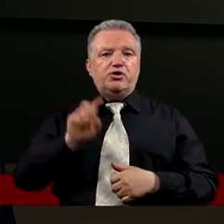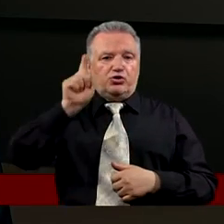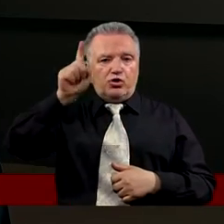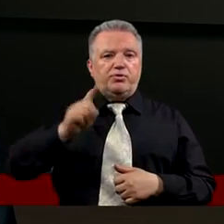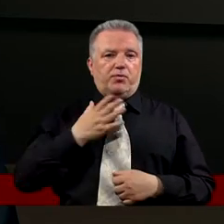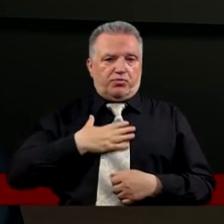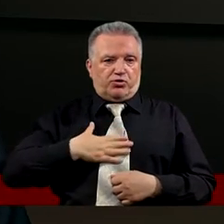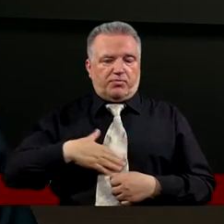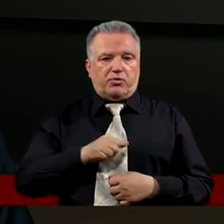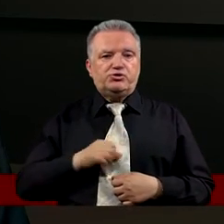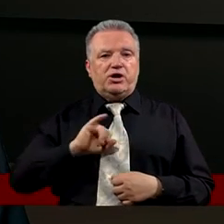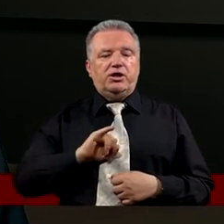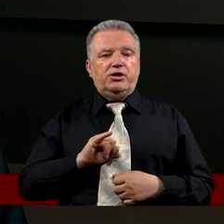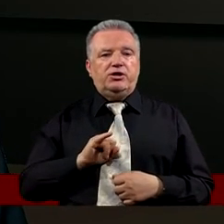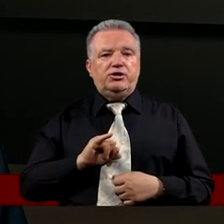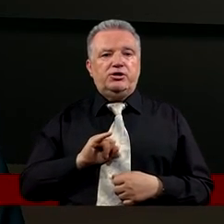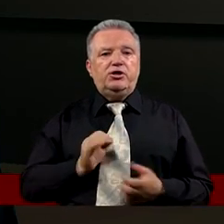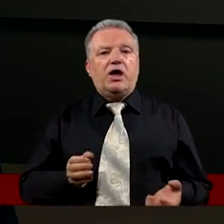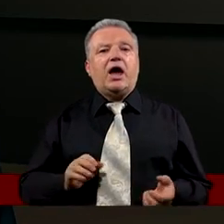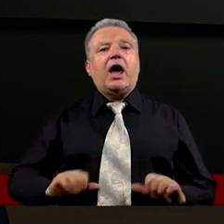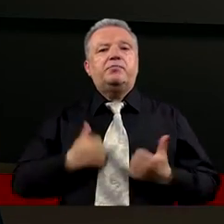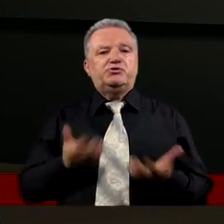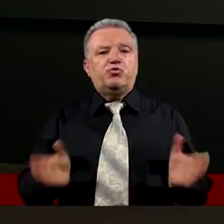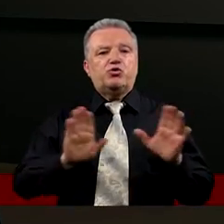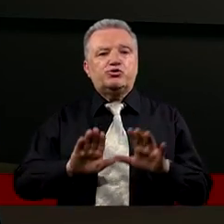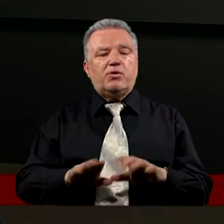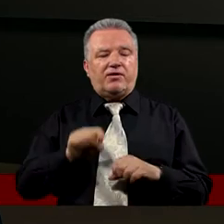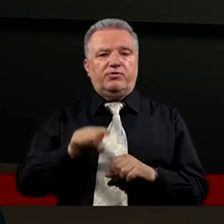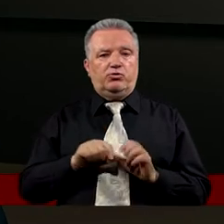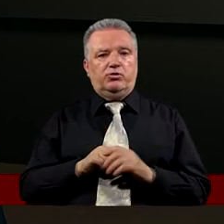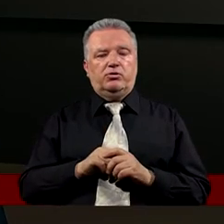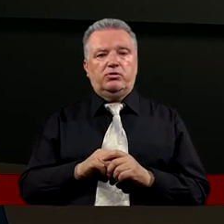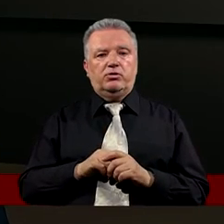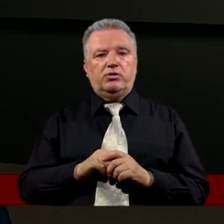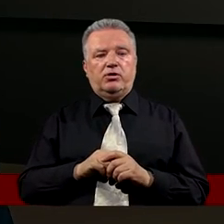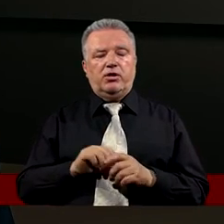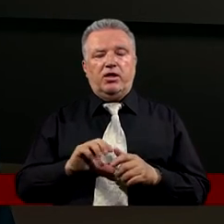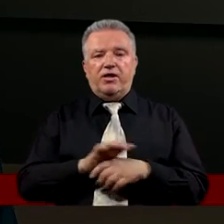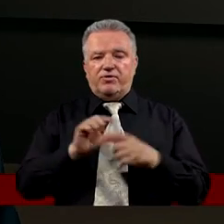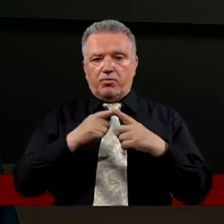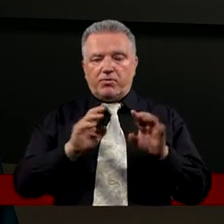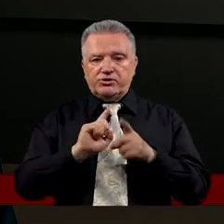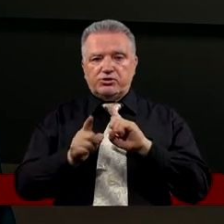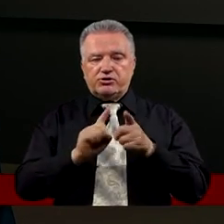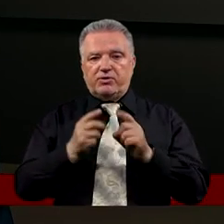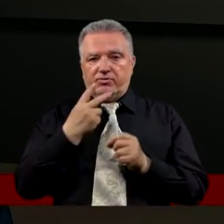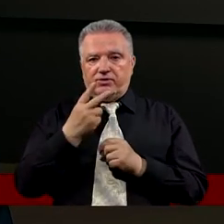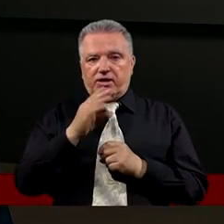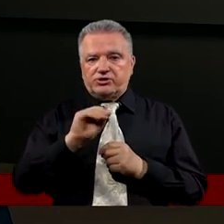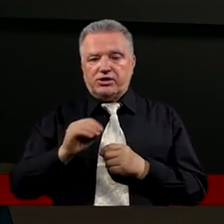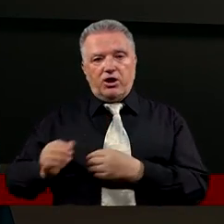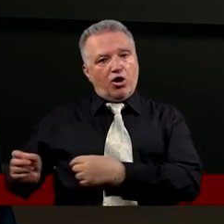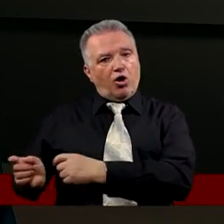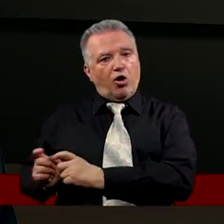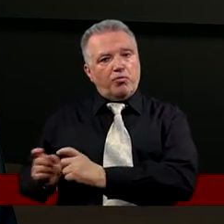doświadczać Tych błogosławieństw Które przygotowałeś W momencie momencie tej rozmowy Widać, że obok apostoła Piotra